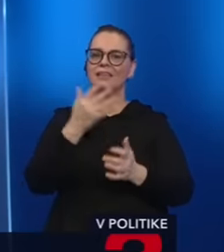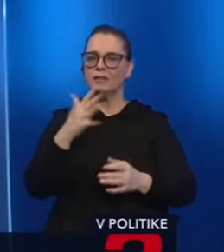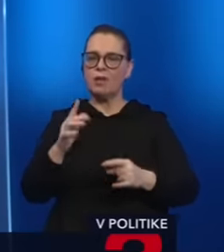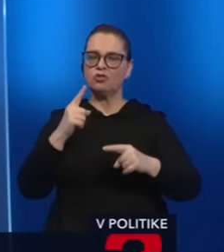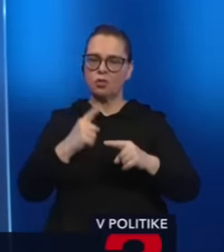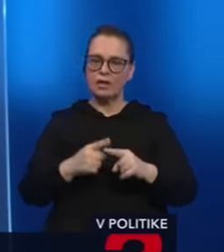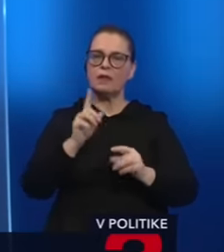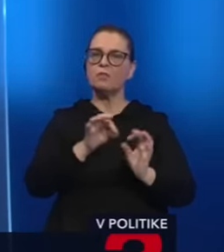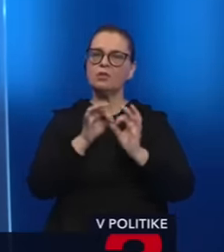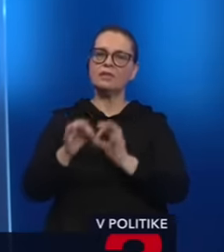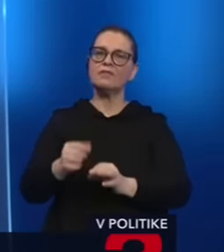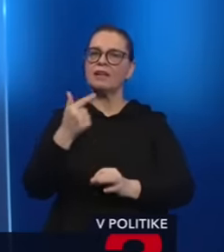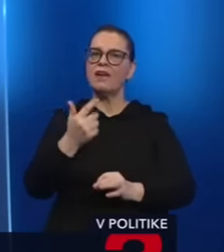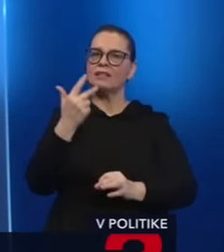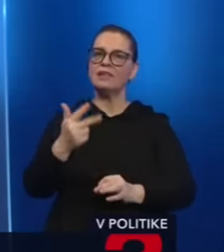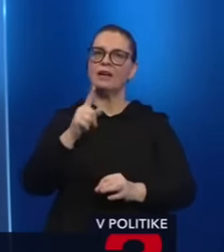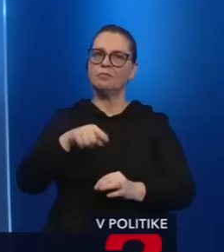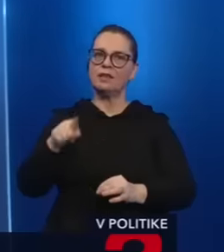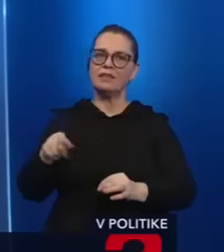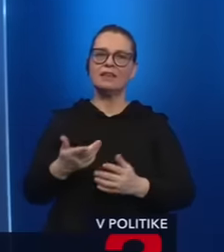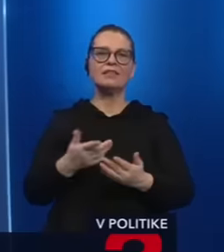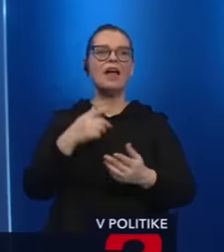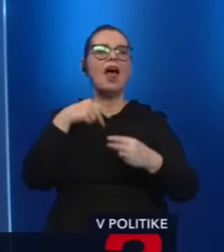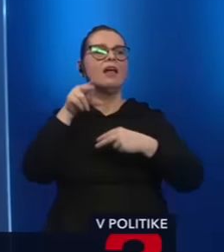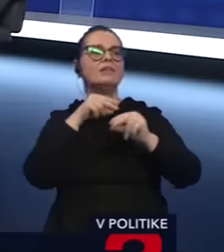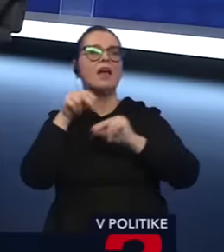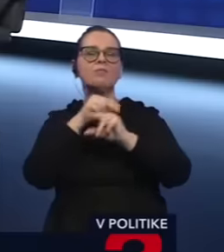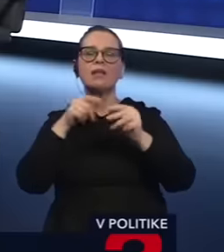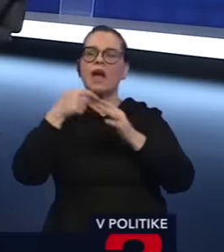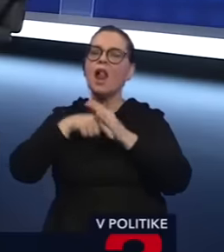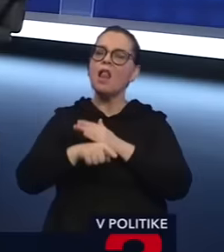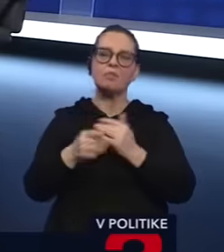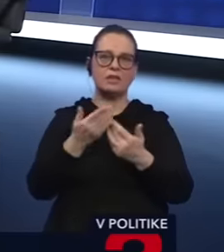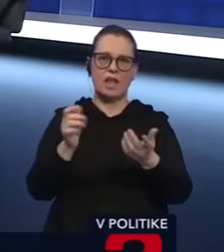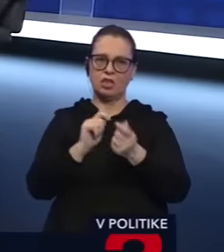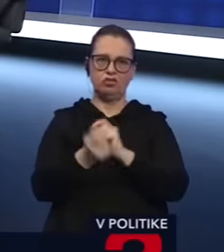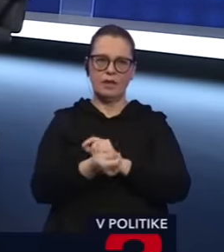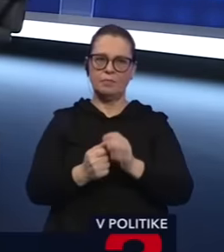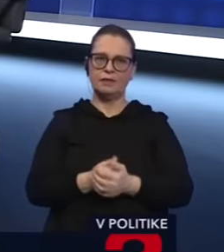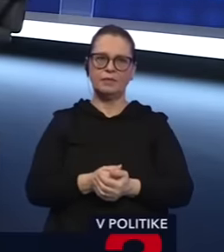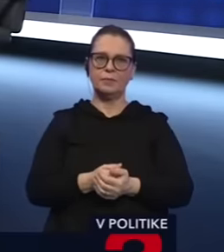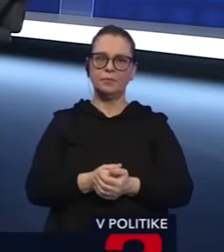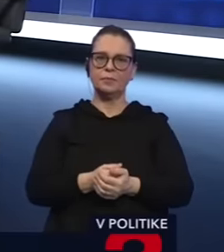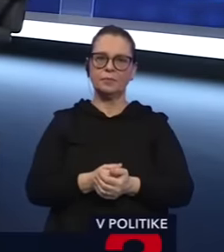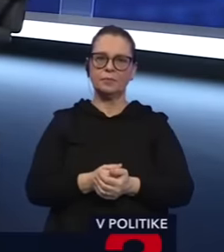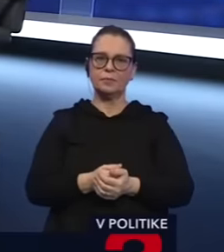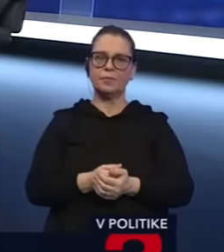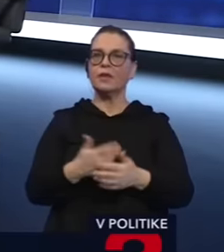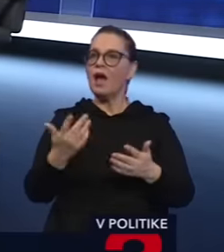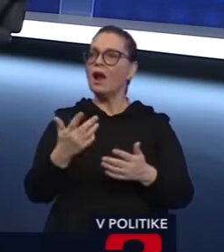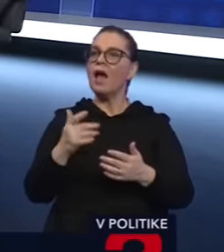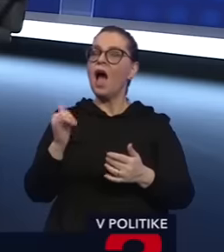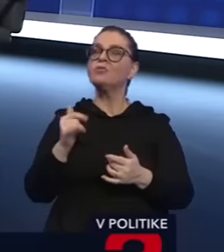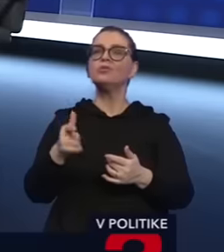ešte 2-3 mesiace, tak na hĺbke tie debaty sa vôbec nič nemení. V Českej republike... to pán minister, že niekomu sa ten zákon